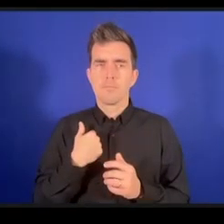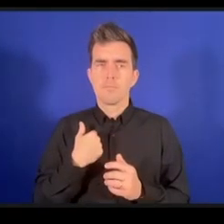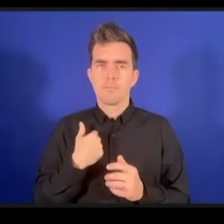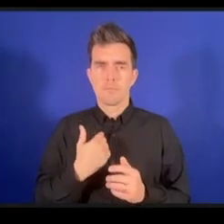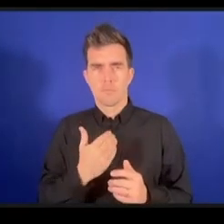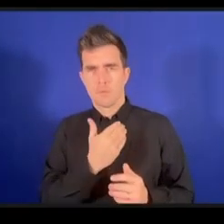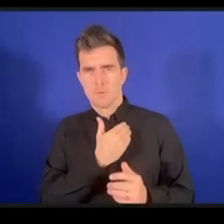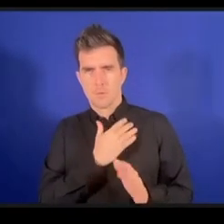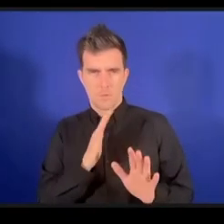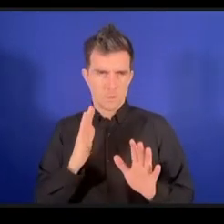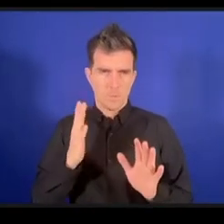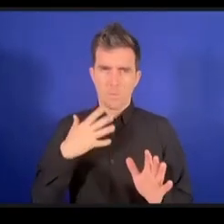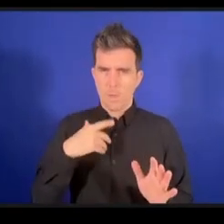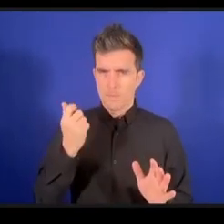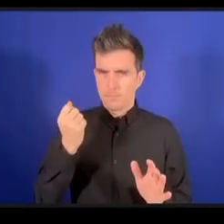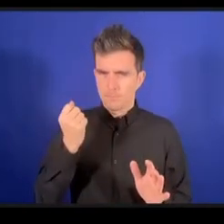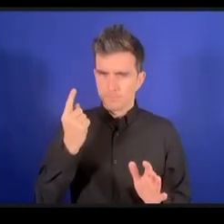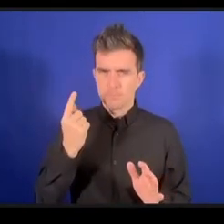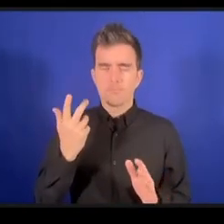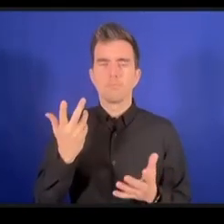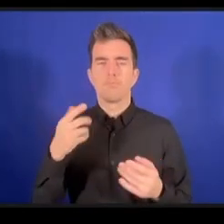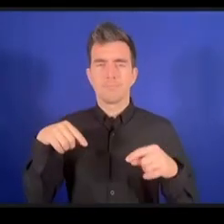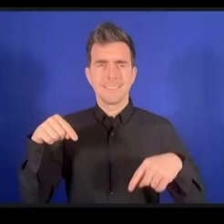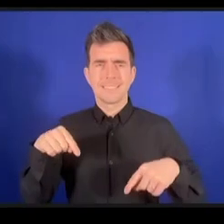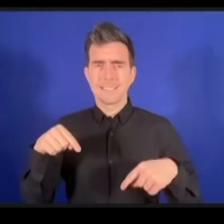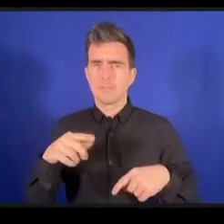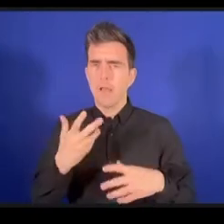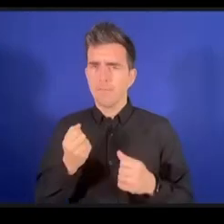الذي يريد أن يأخذ الكلمة